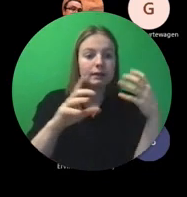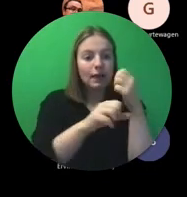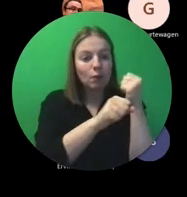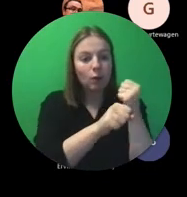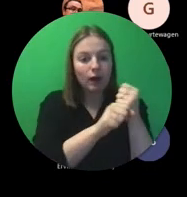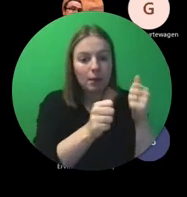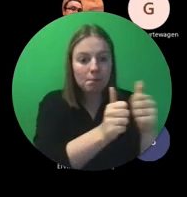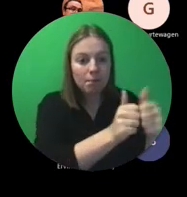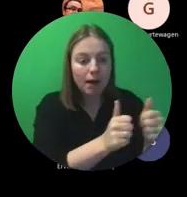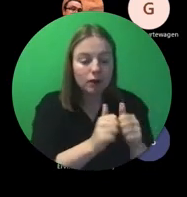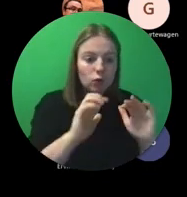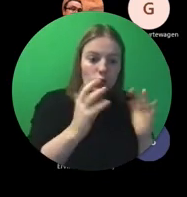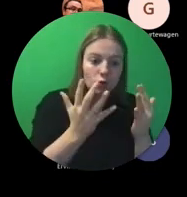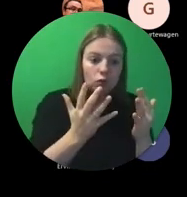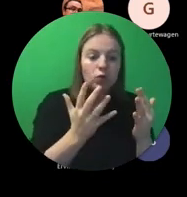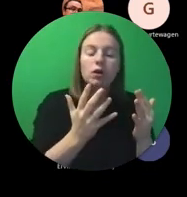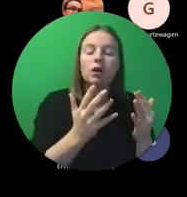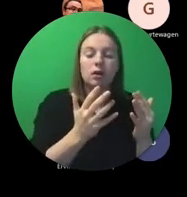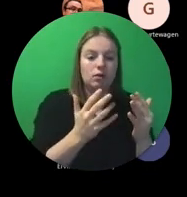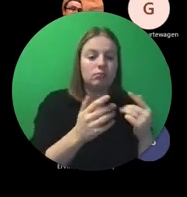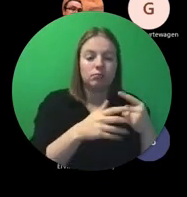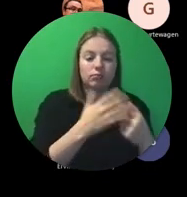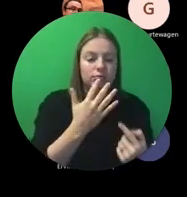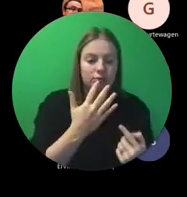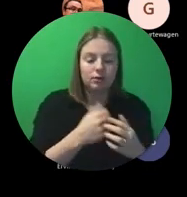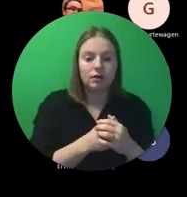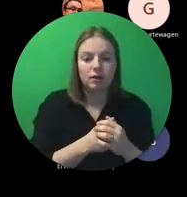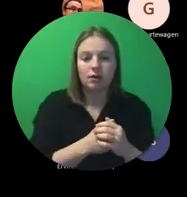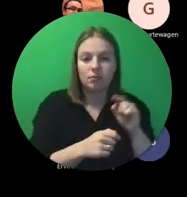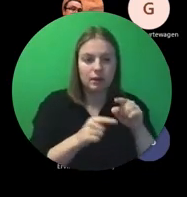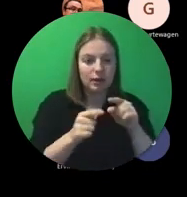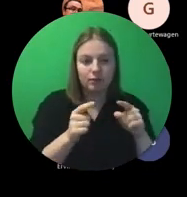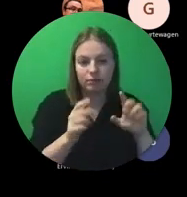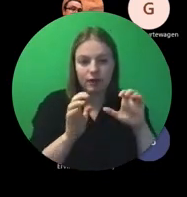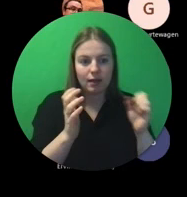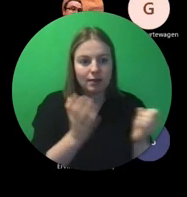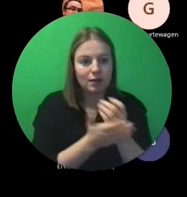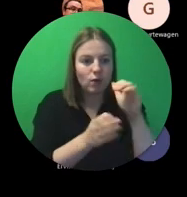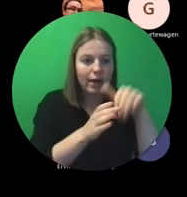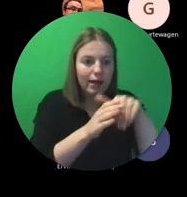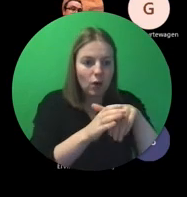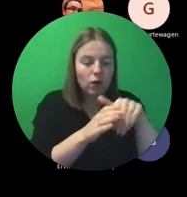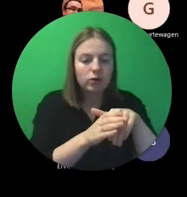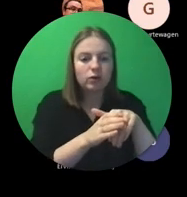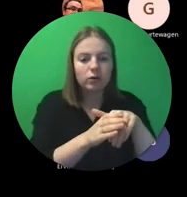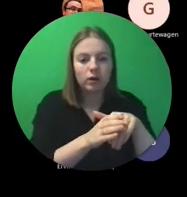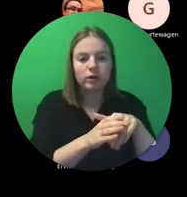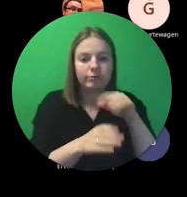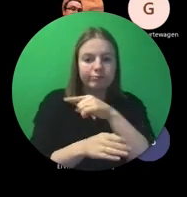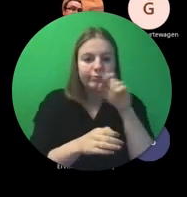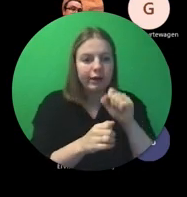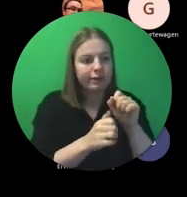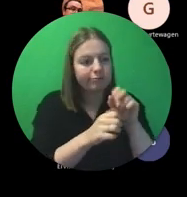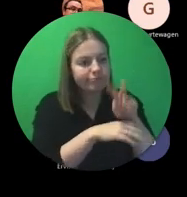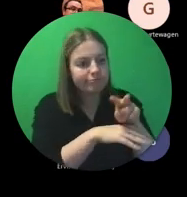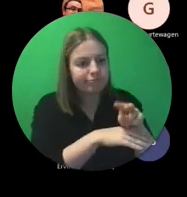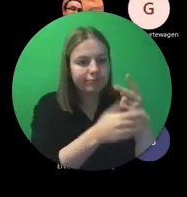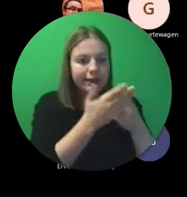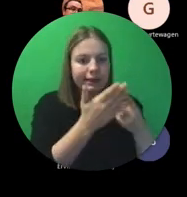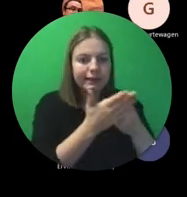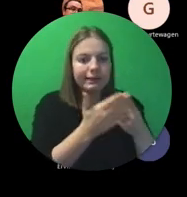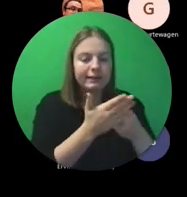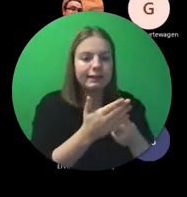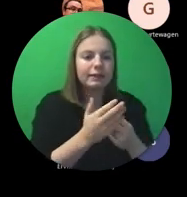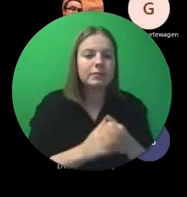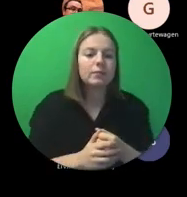met partners en dergelijke meer daar gaat dus heel nieuwe content op komen waar je eigenlijk beroep kan op doen en elementen